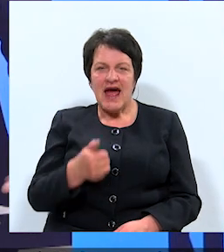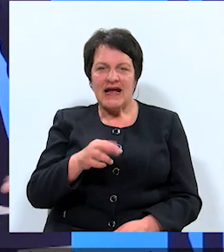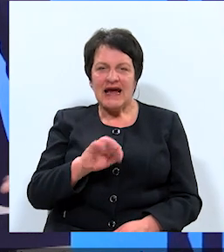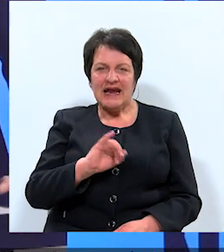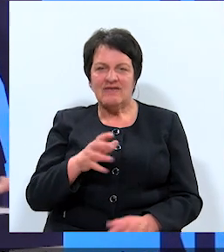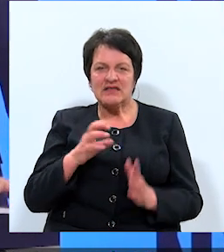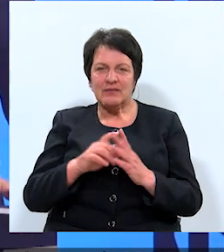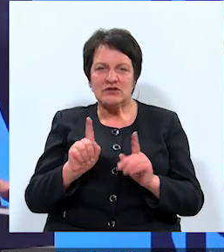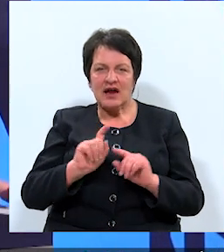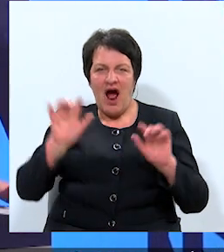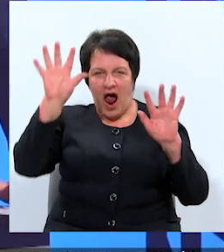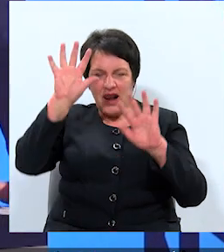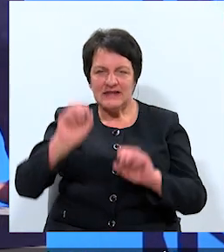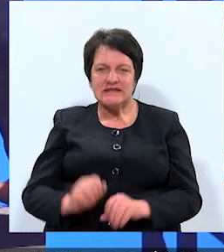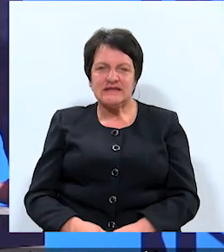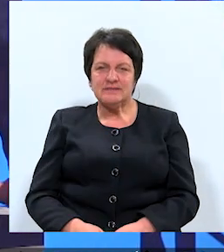Grīvas simbols ir Alnis.